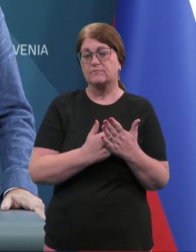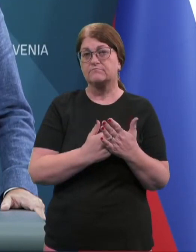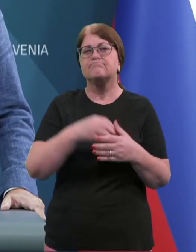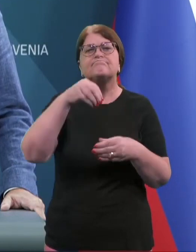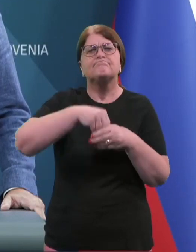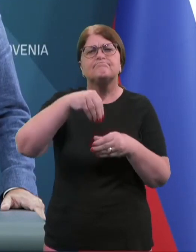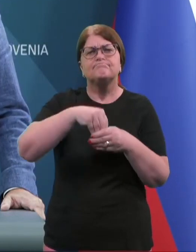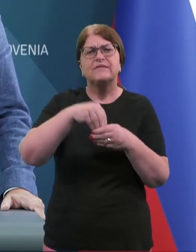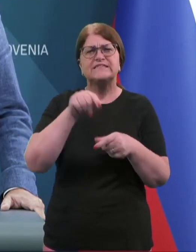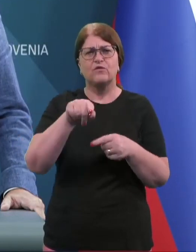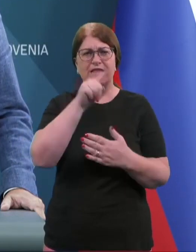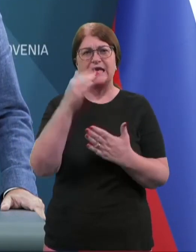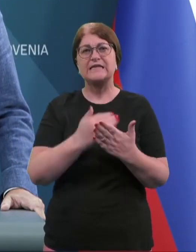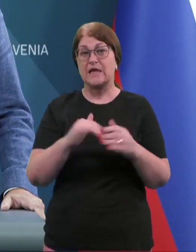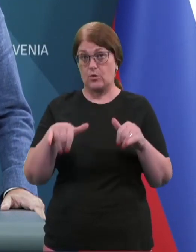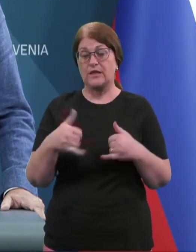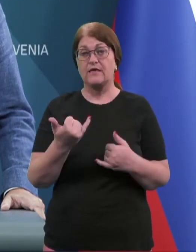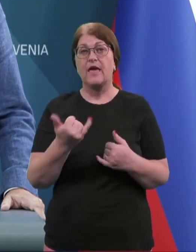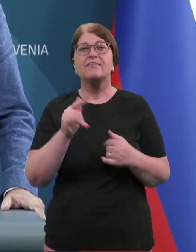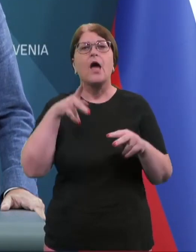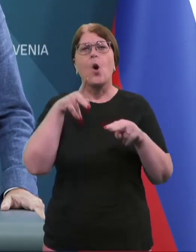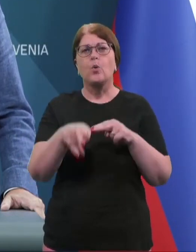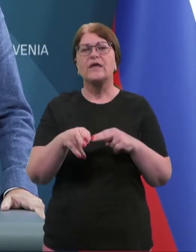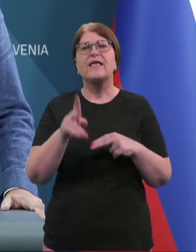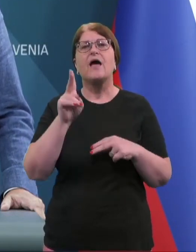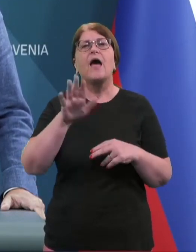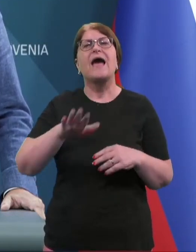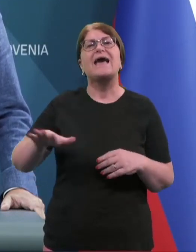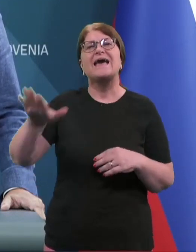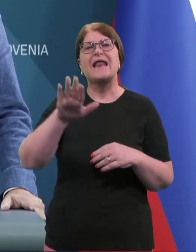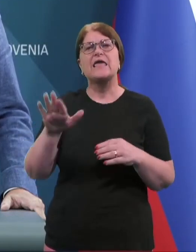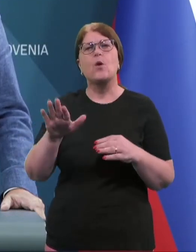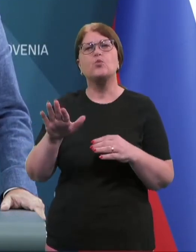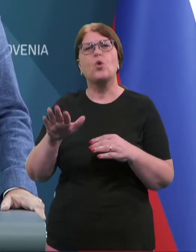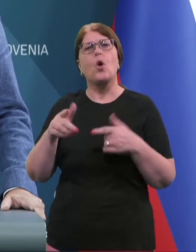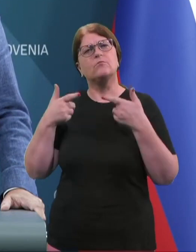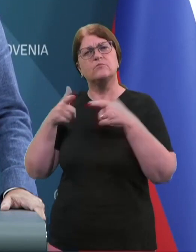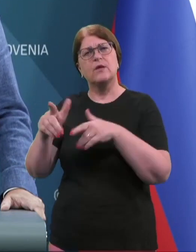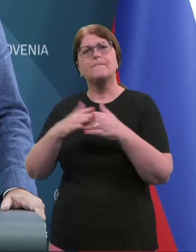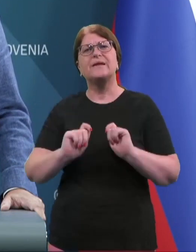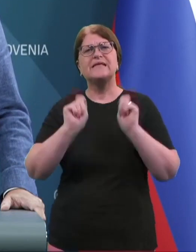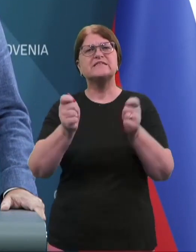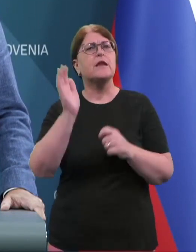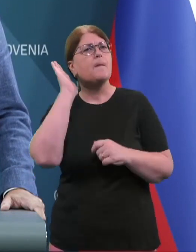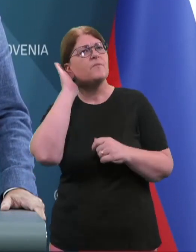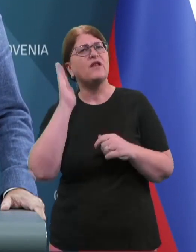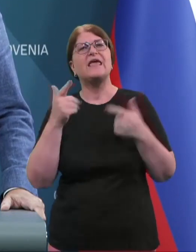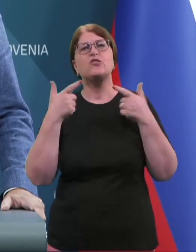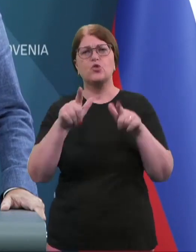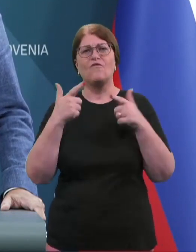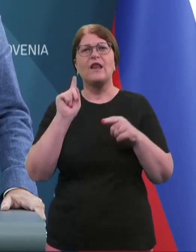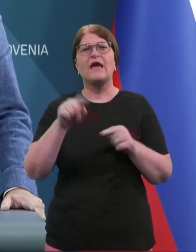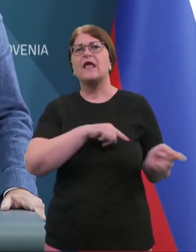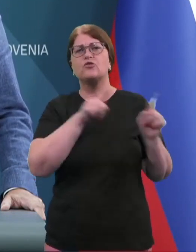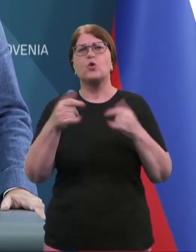Bistvo tega zakona je, da okinjamo krajevno pristojnost pri izdajanju bivalnih dovoljenj, kar